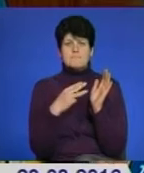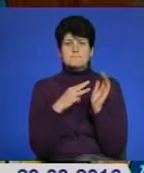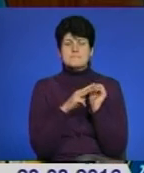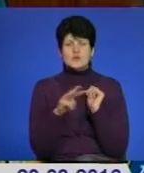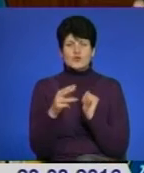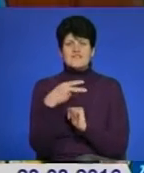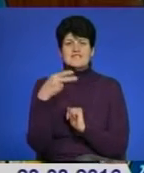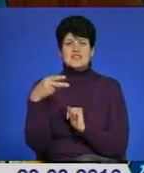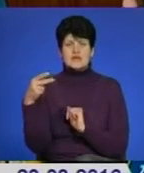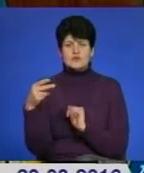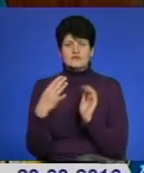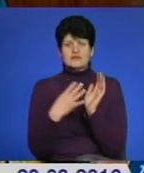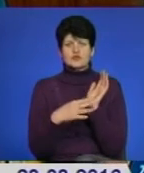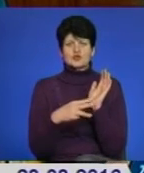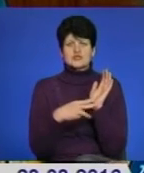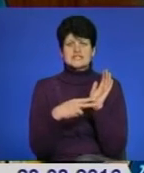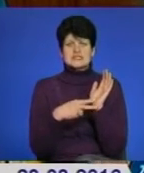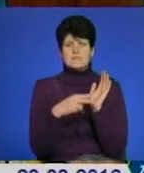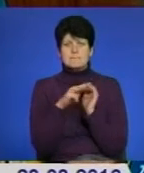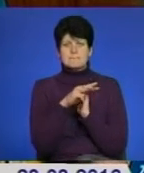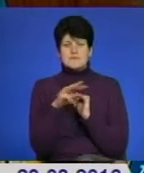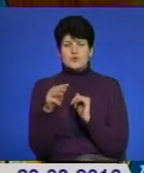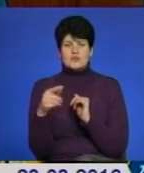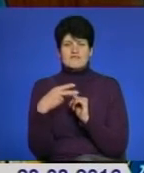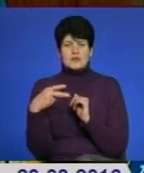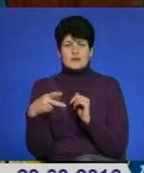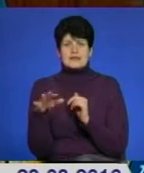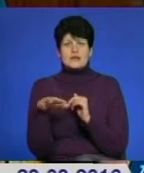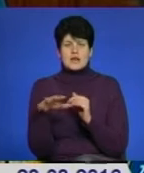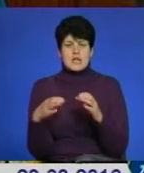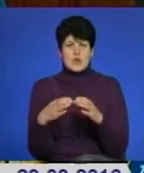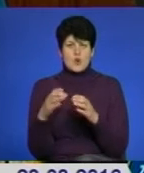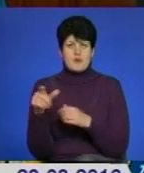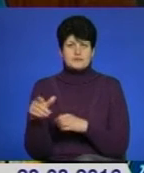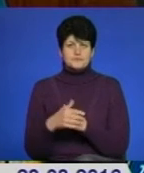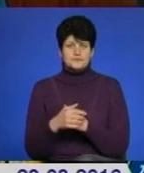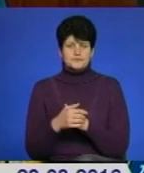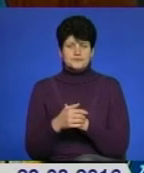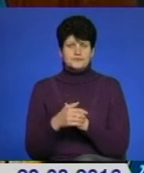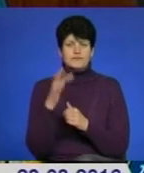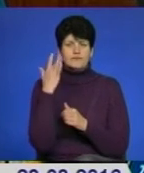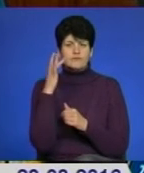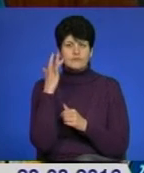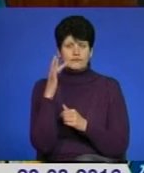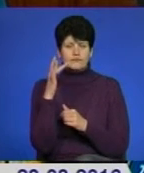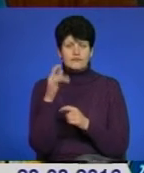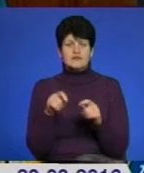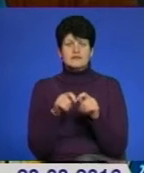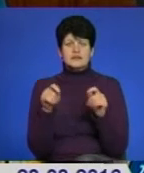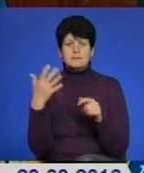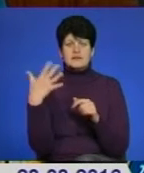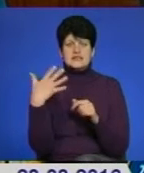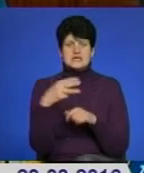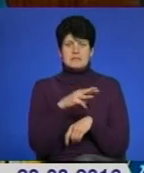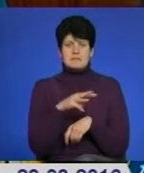для територіальних громад. Сполучені Штати Америки відкрили 50